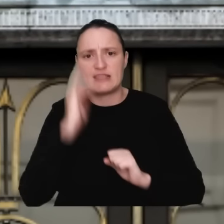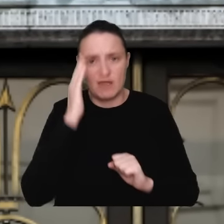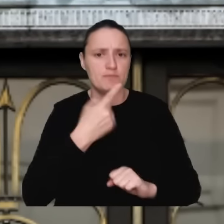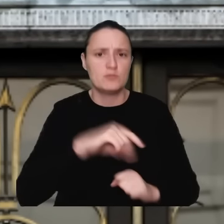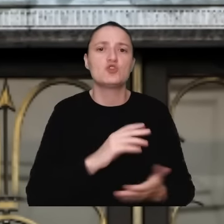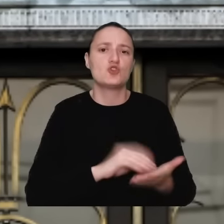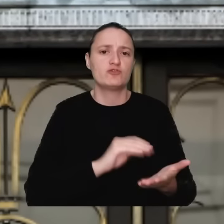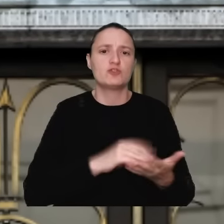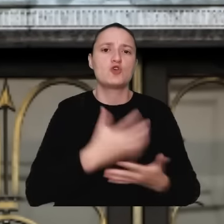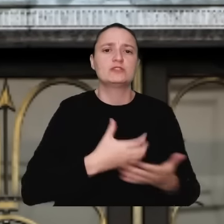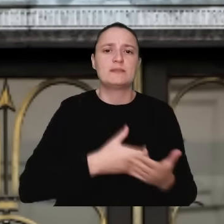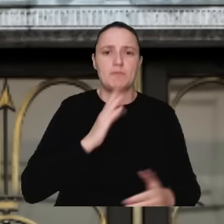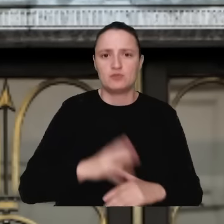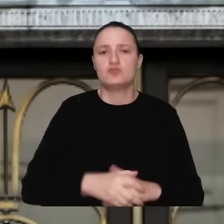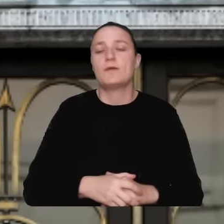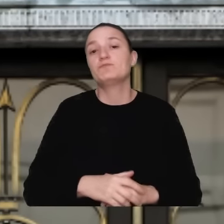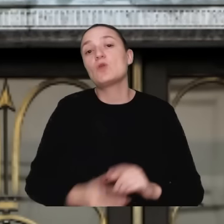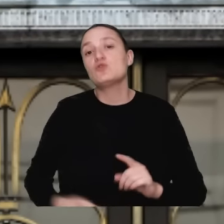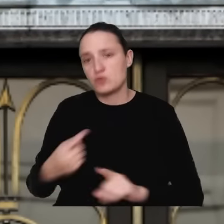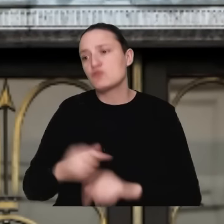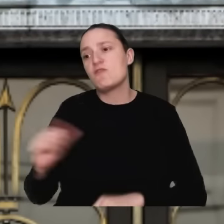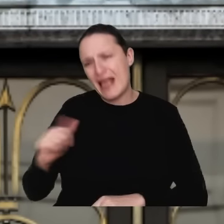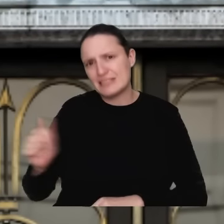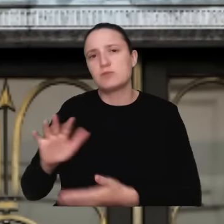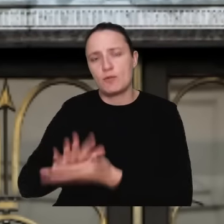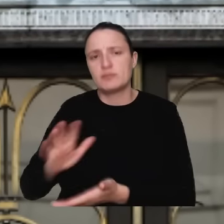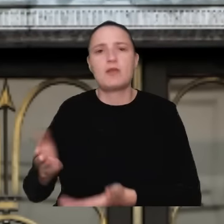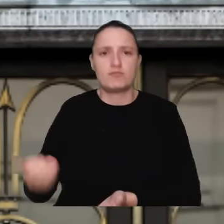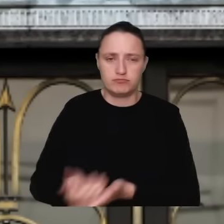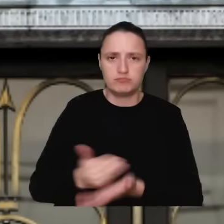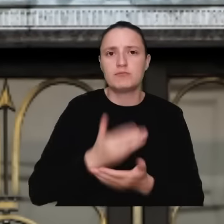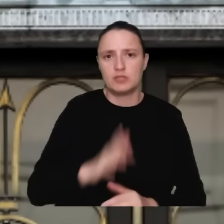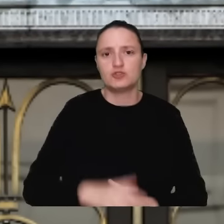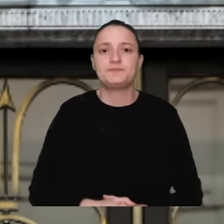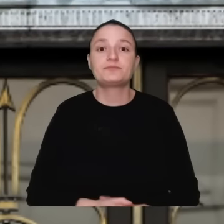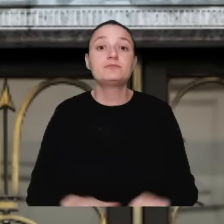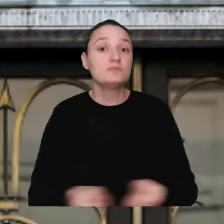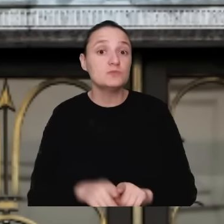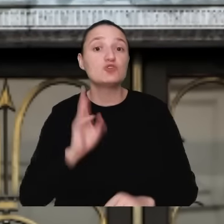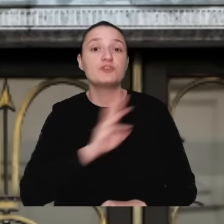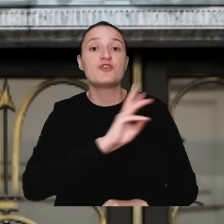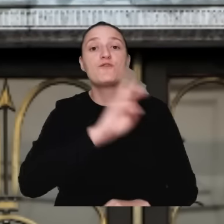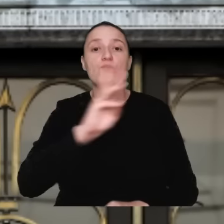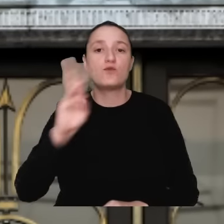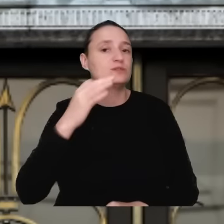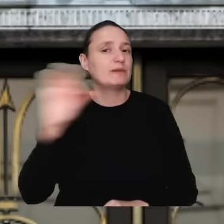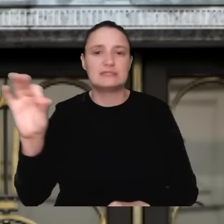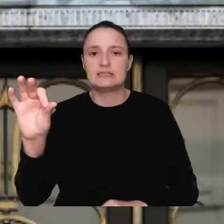korzystać, posiłkując się ekspertyzami, ale jeszcze do czego zachęcamy, będzie uruchomiona specjalna strona internetowa